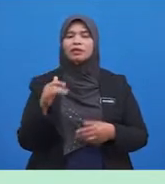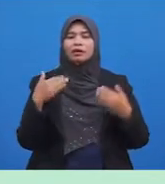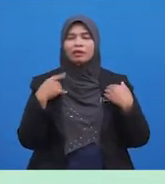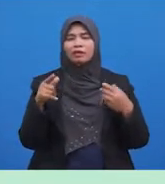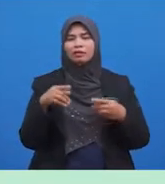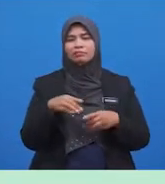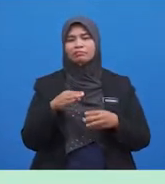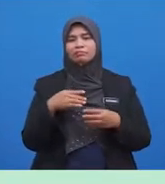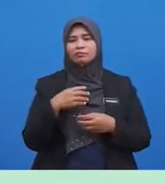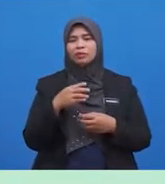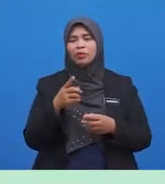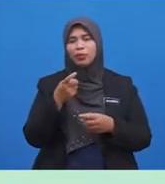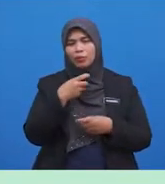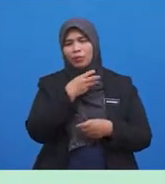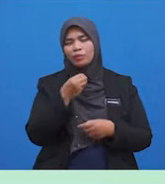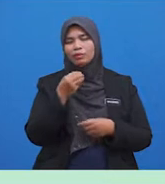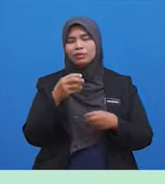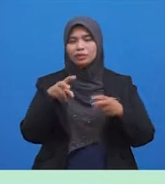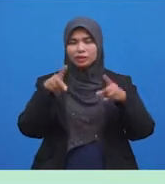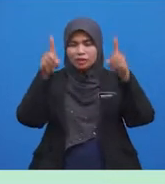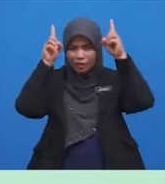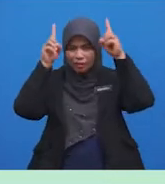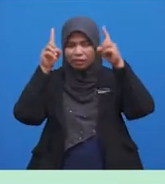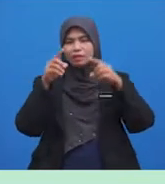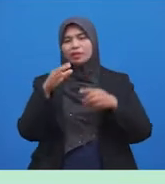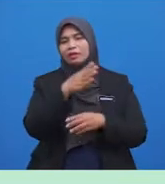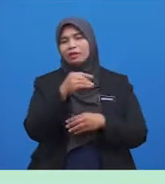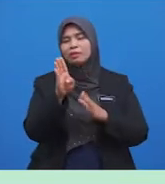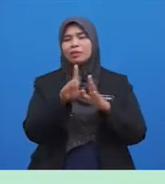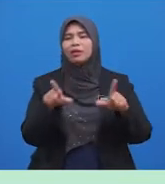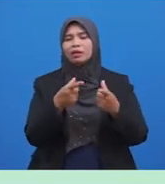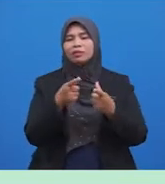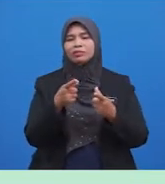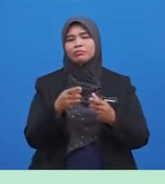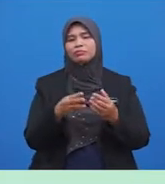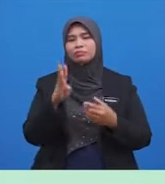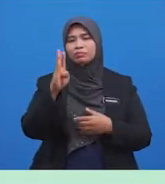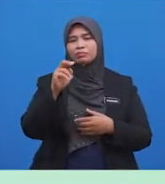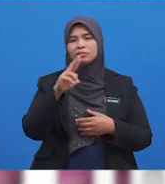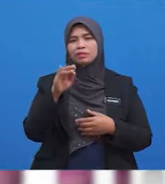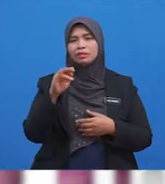Hasutan Syaitan Dan Berlakunya Pembaziran Air